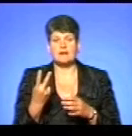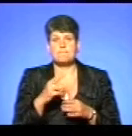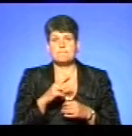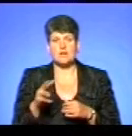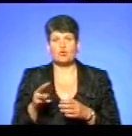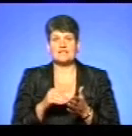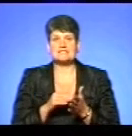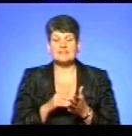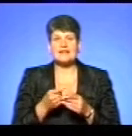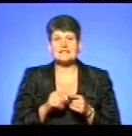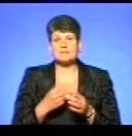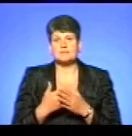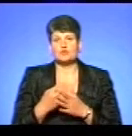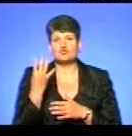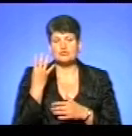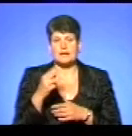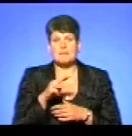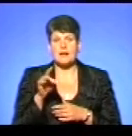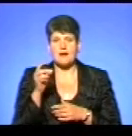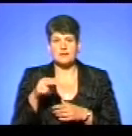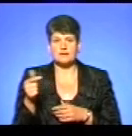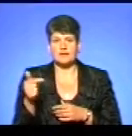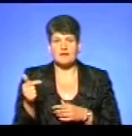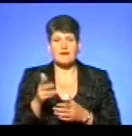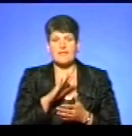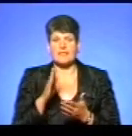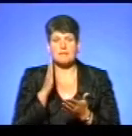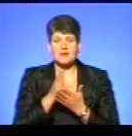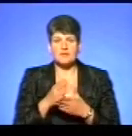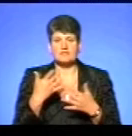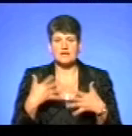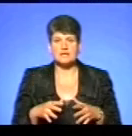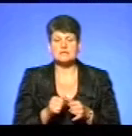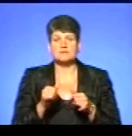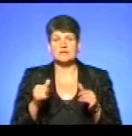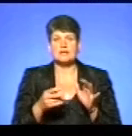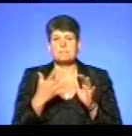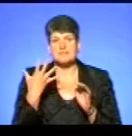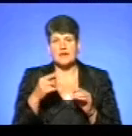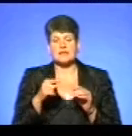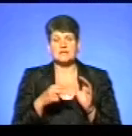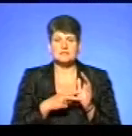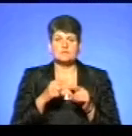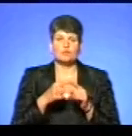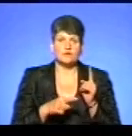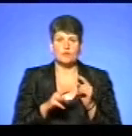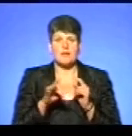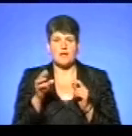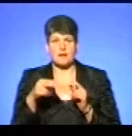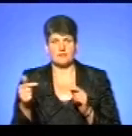свиней, а це близько 4 мільярдів гривень, а непрямі втрати зростуть на 5-7,5 мільярдів гривень.